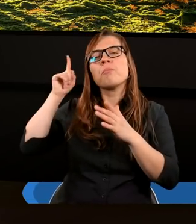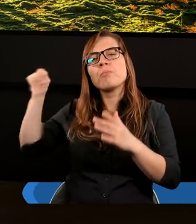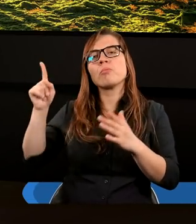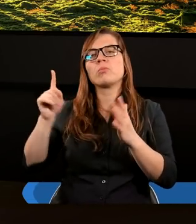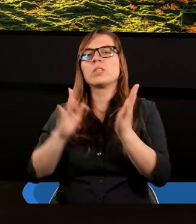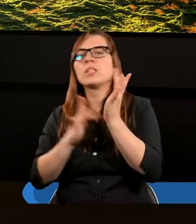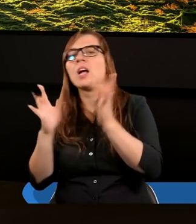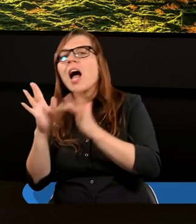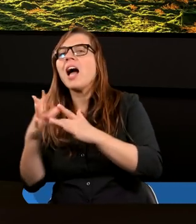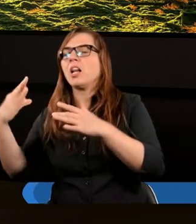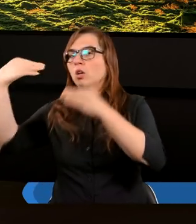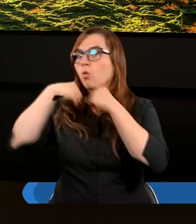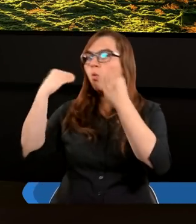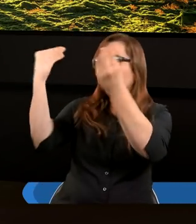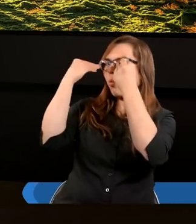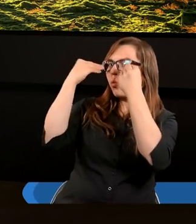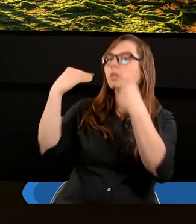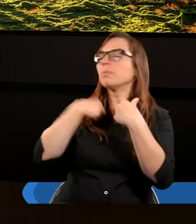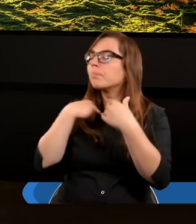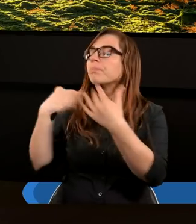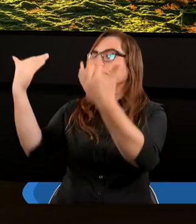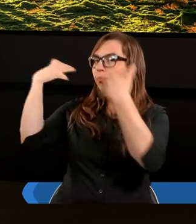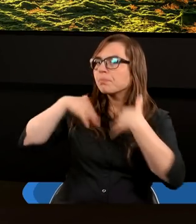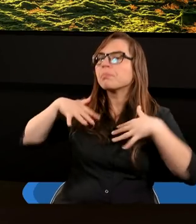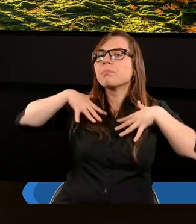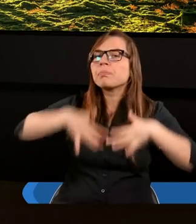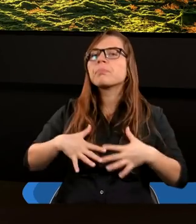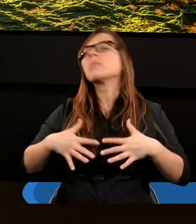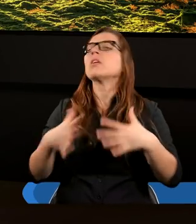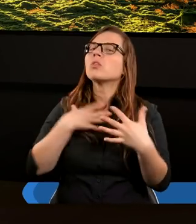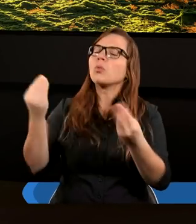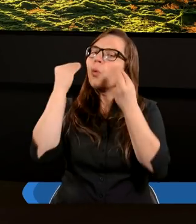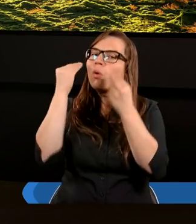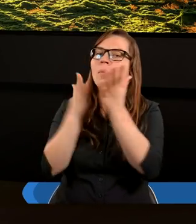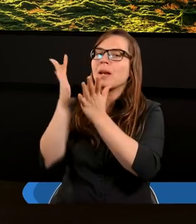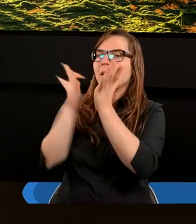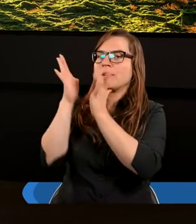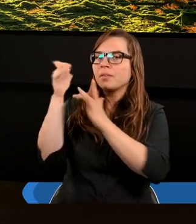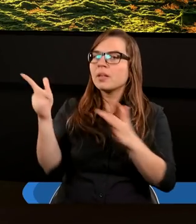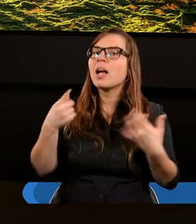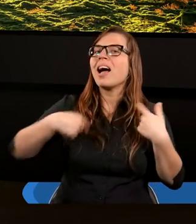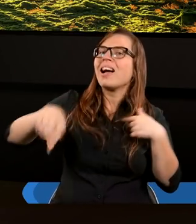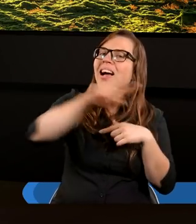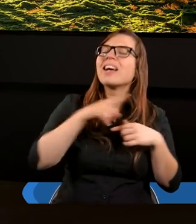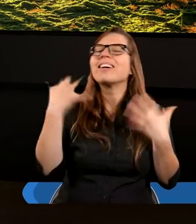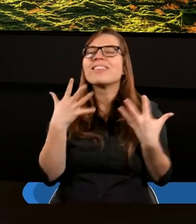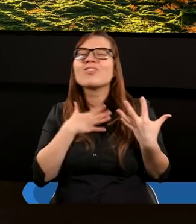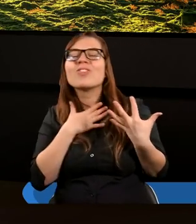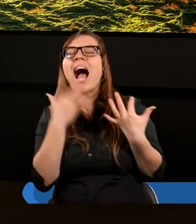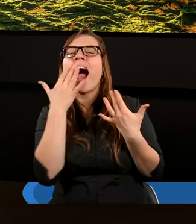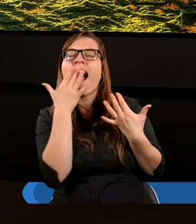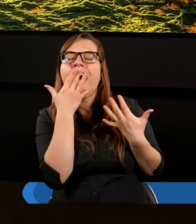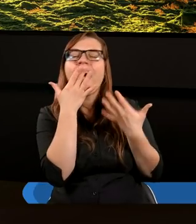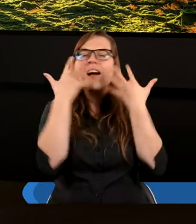Bóg próbują nas uczyć. Praktyczne rzeczy. I tak bym sobie życzyła, żeby Bóg sprawił, żebyśmy